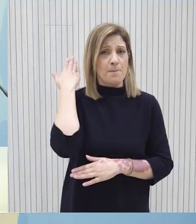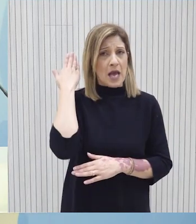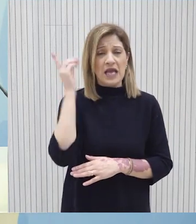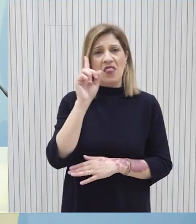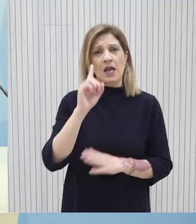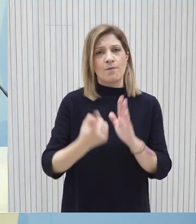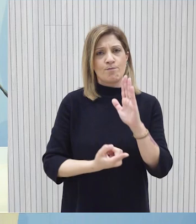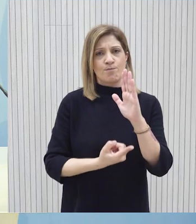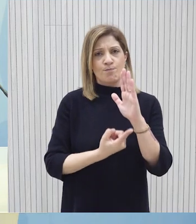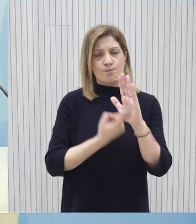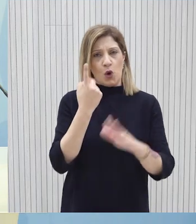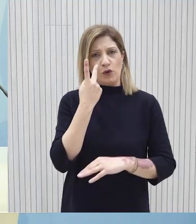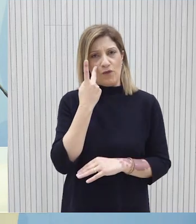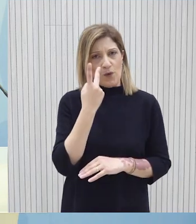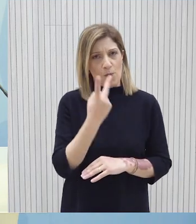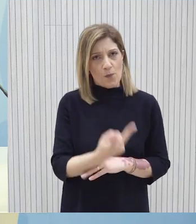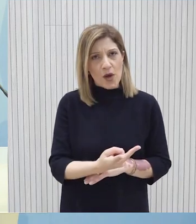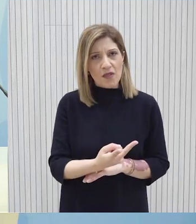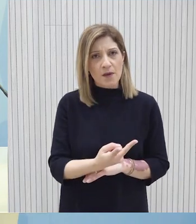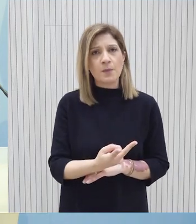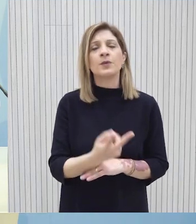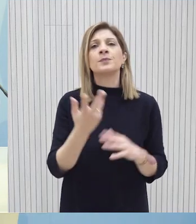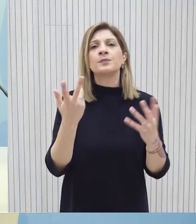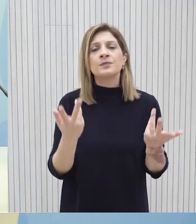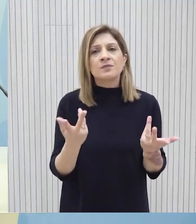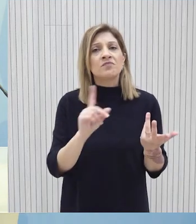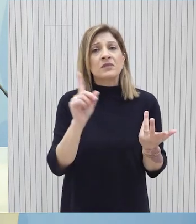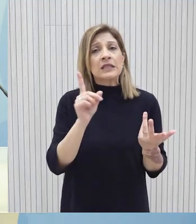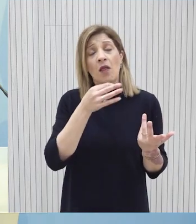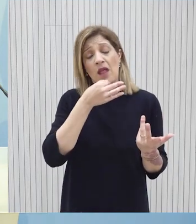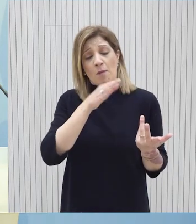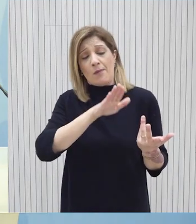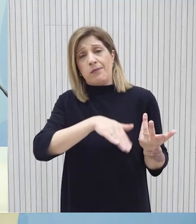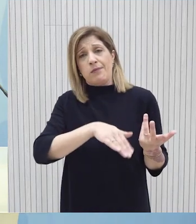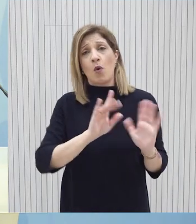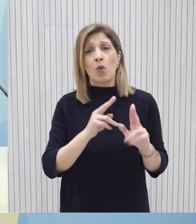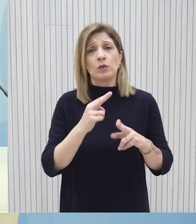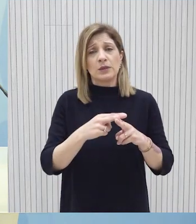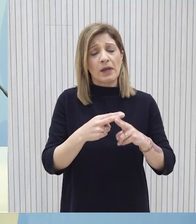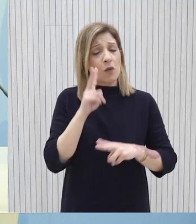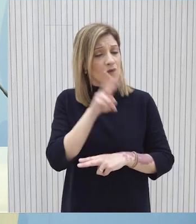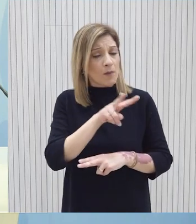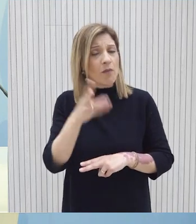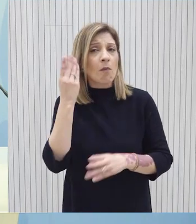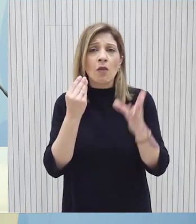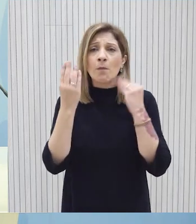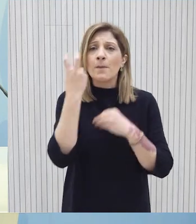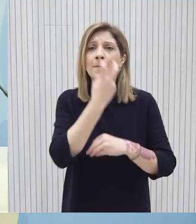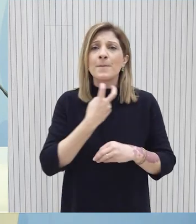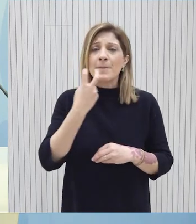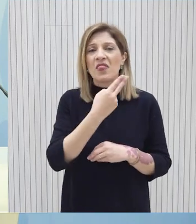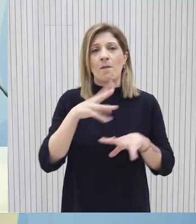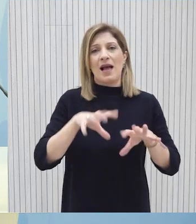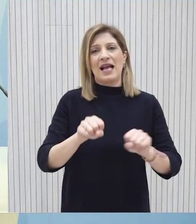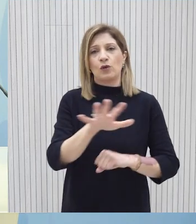πρώτη φορά που βλέπουμε τέτοια δημοσίευματα Την ίδια στιγμή όμως δεν υποβασμίζουμε ποτέ κανένα δημοσίευμα ή καμιά πληροφορία ιδιαίτερα όταν αφορά τις